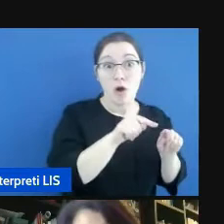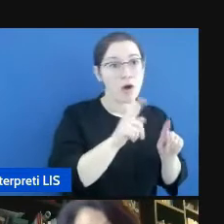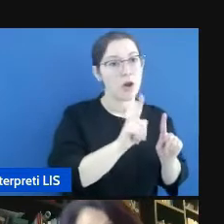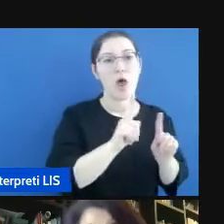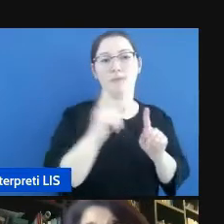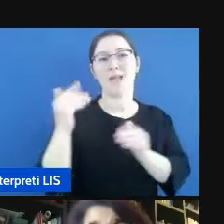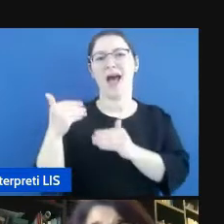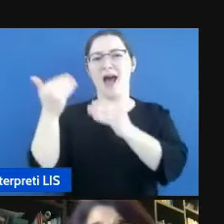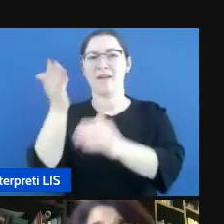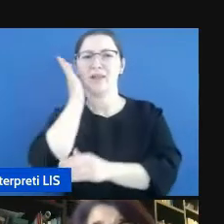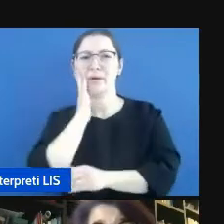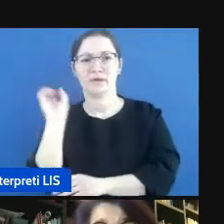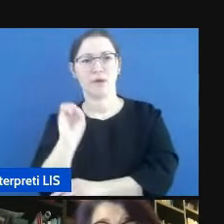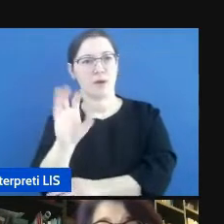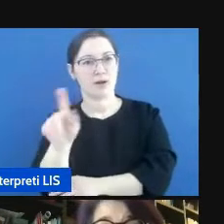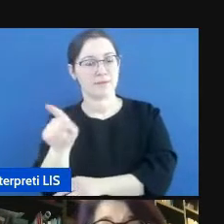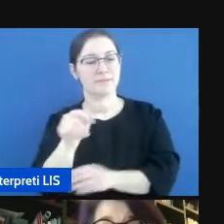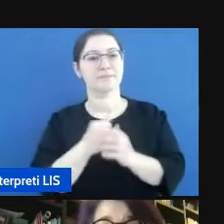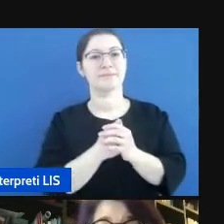Francesca.